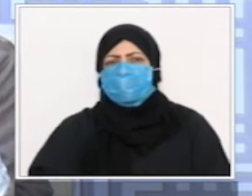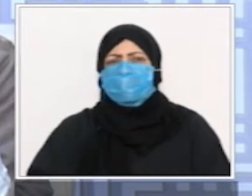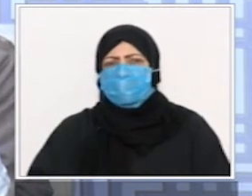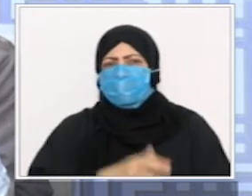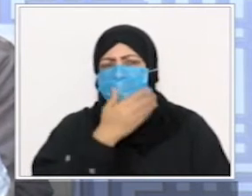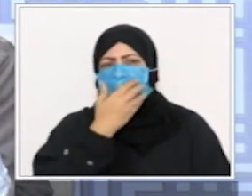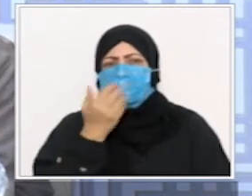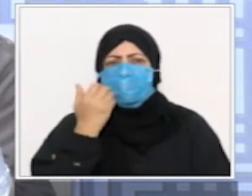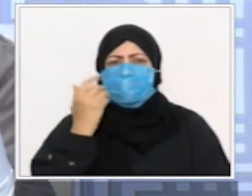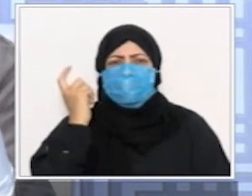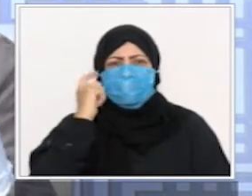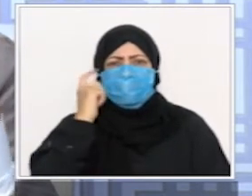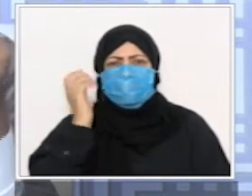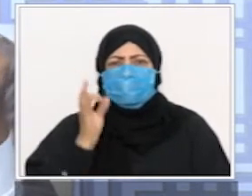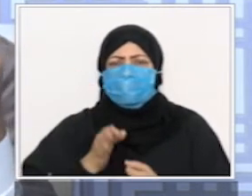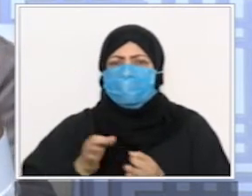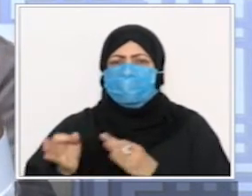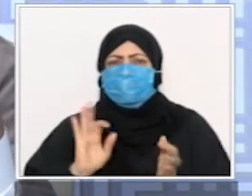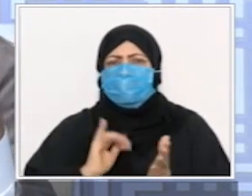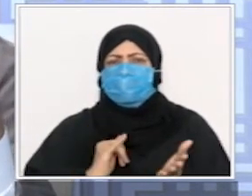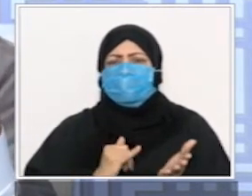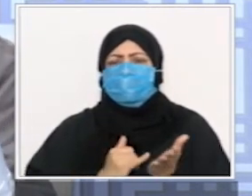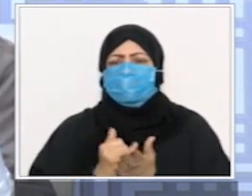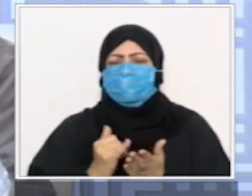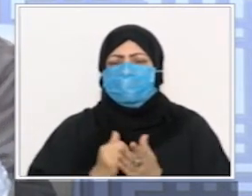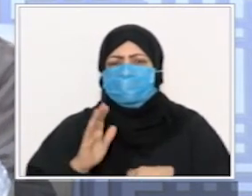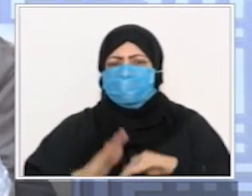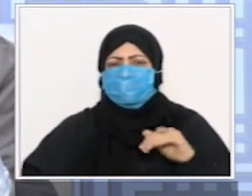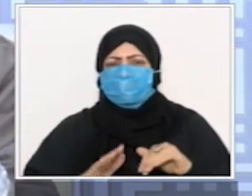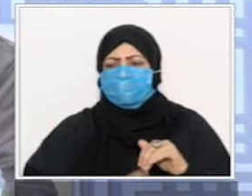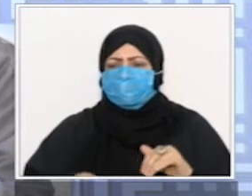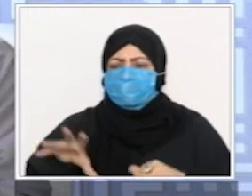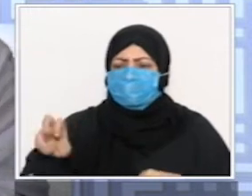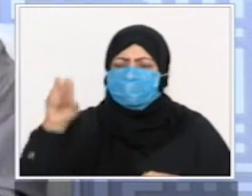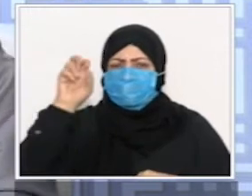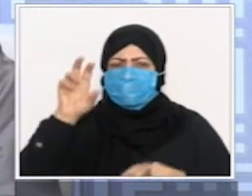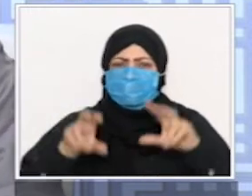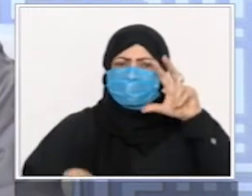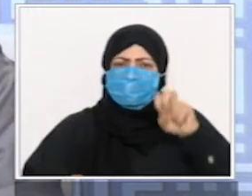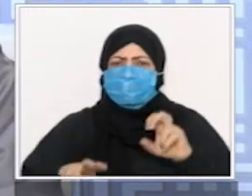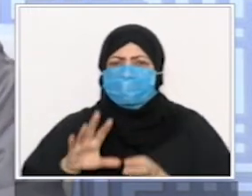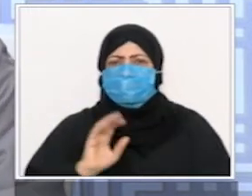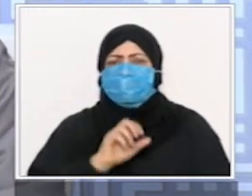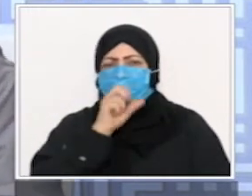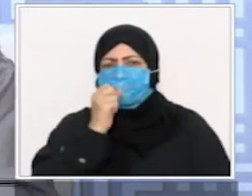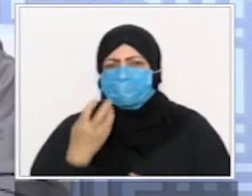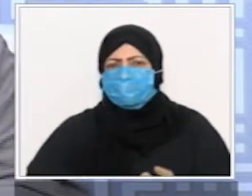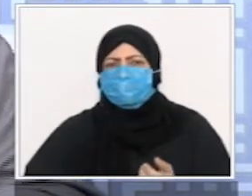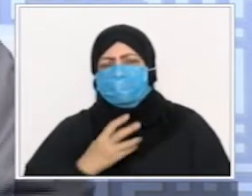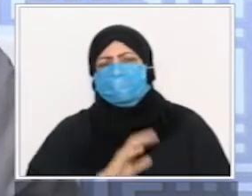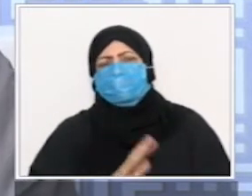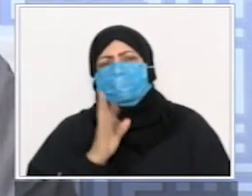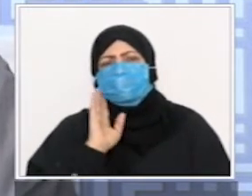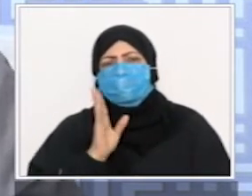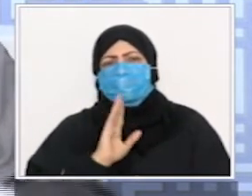العيل في الروضة مرة ينتشوا من فوق ومرة ينتشوا من لطا هدوما رمضان ينتشوا فيه من قبل المغرب يفطروا يقولوا مفطر